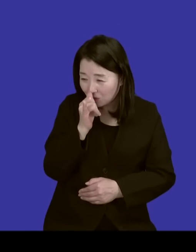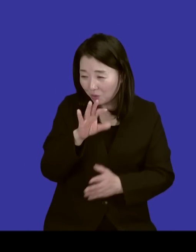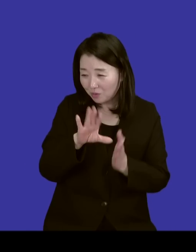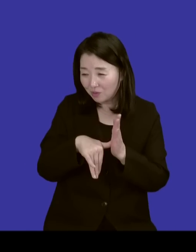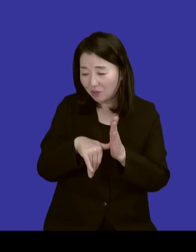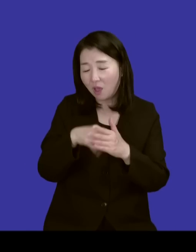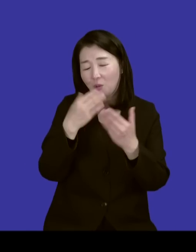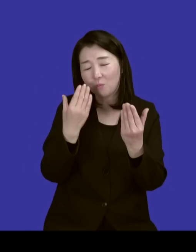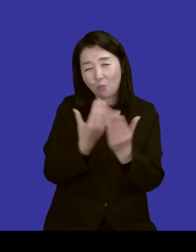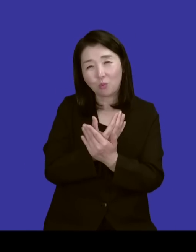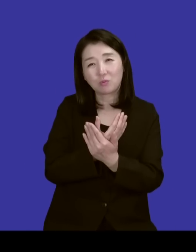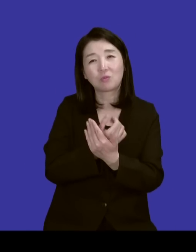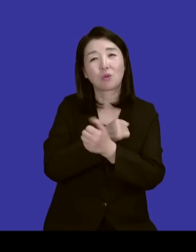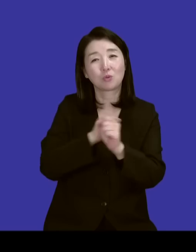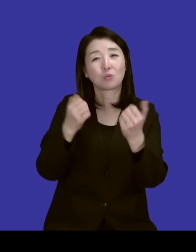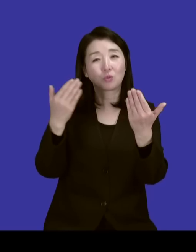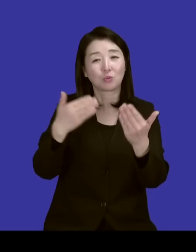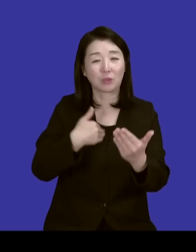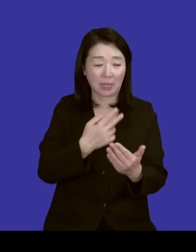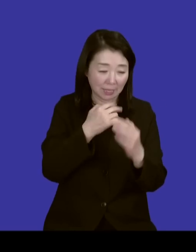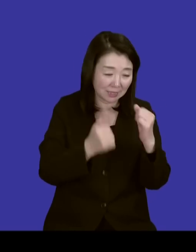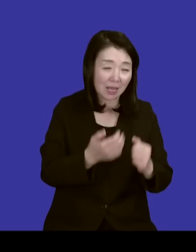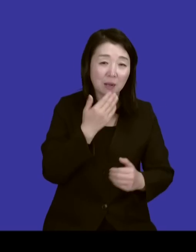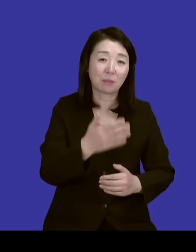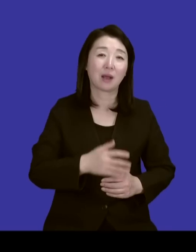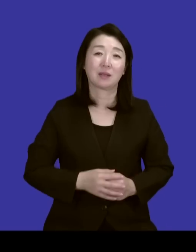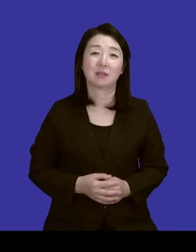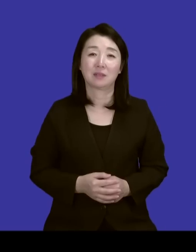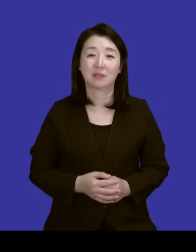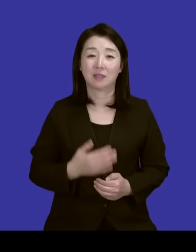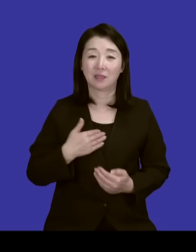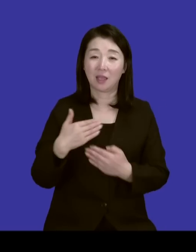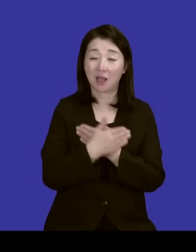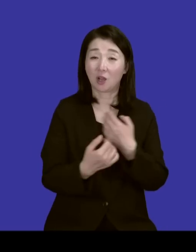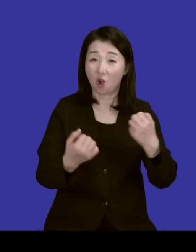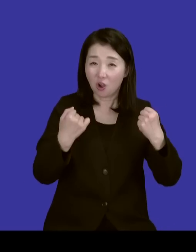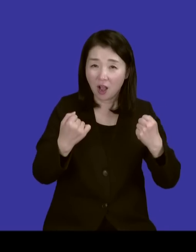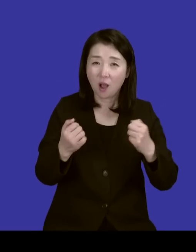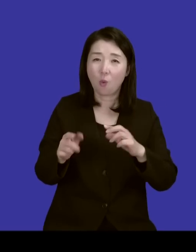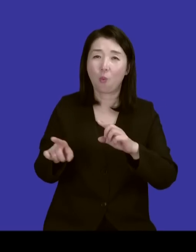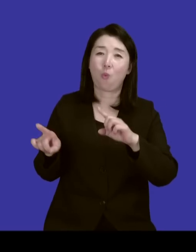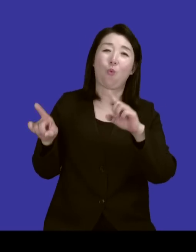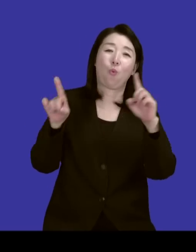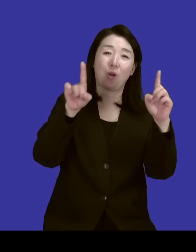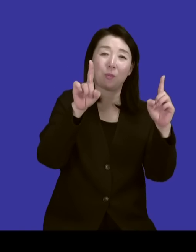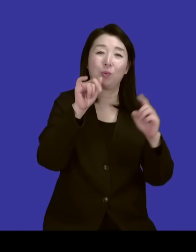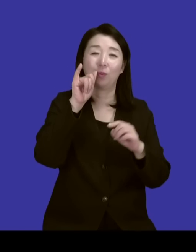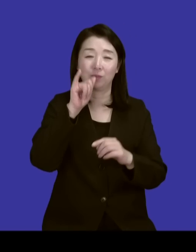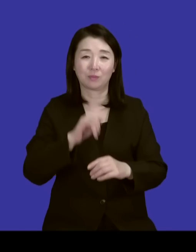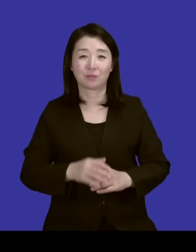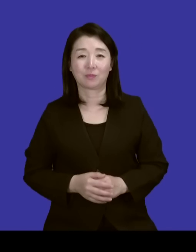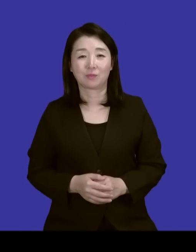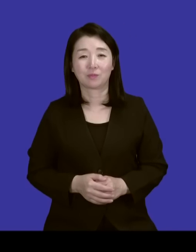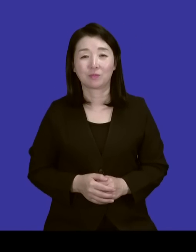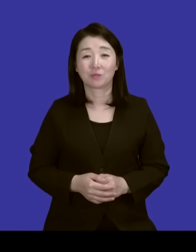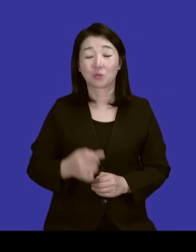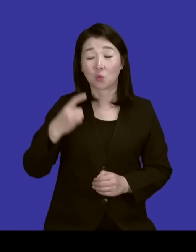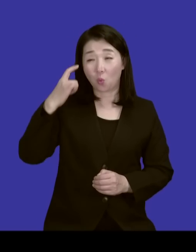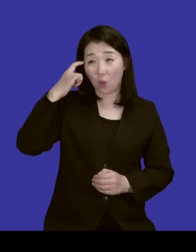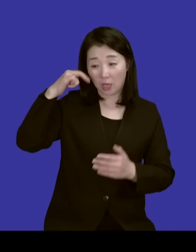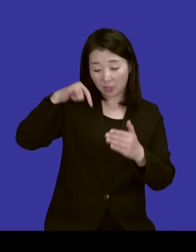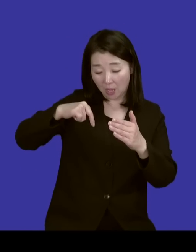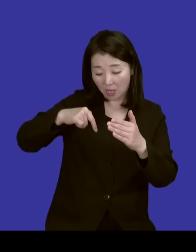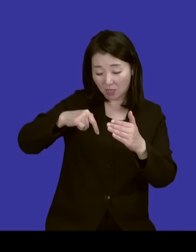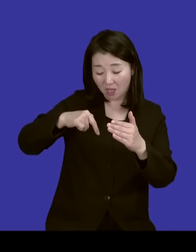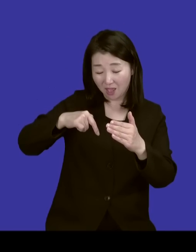용서가 되고 그때 내가 살아나더라고요. 그때부터 내가 건강해지기 시작하더라고요. 왜냐하면 내 안에